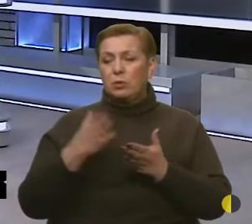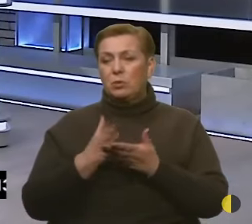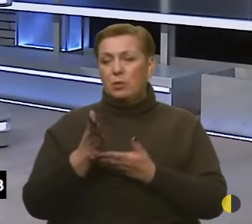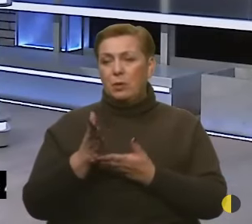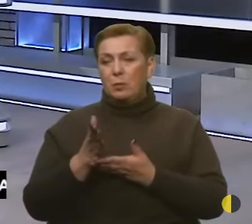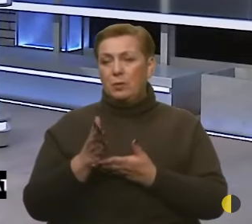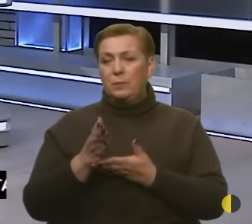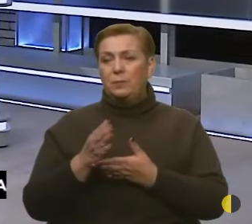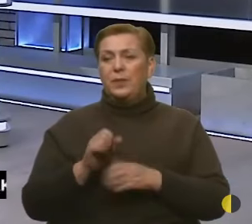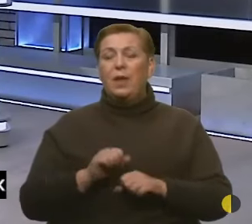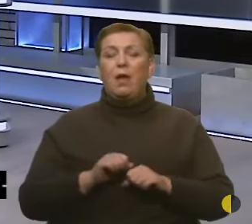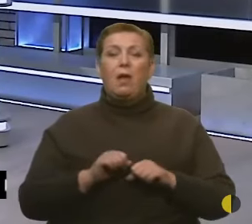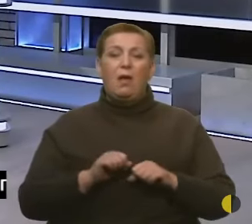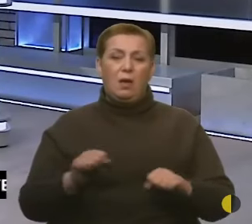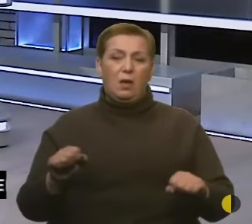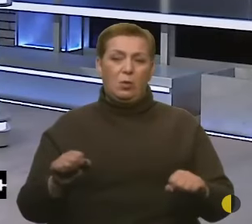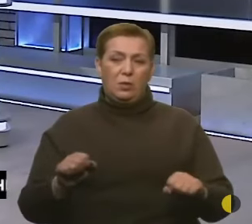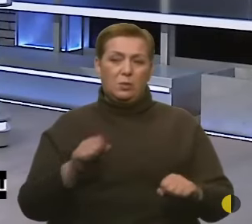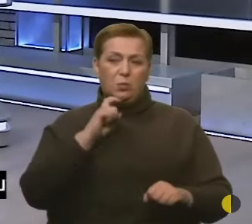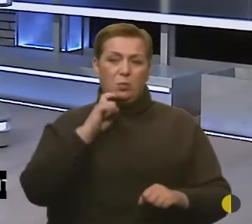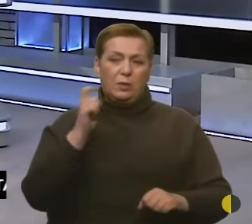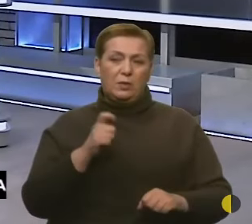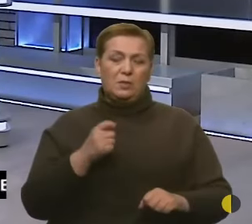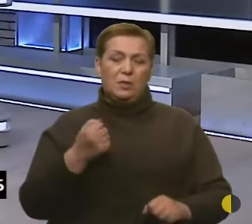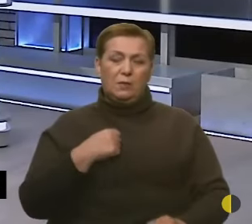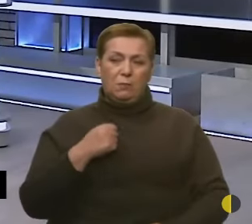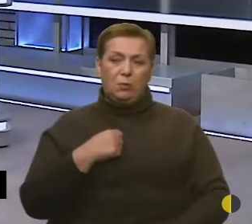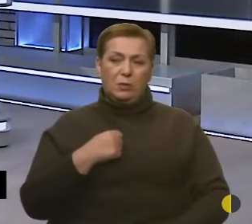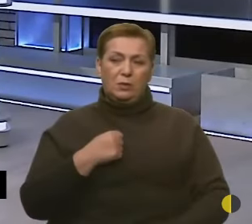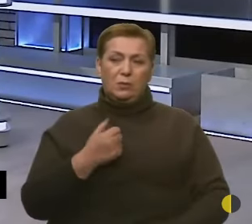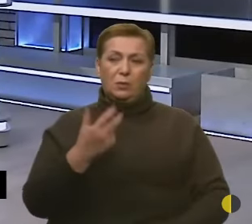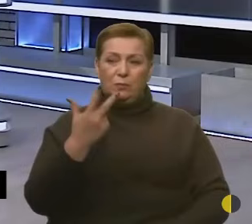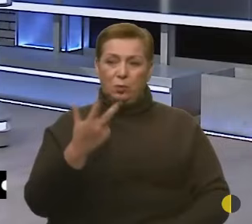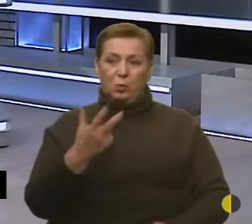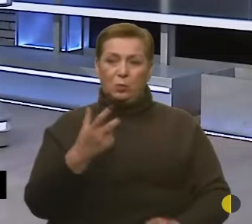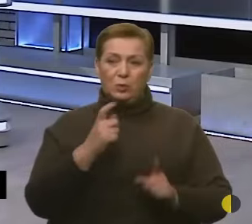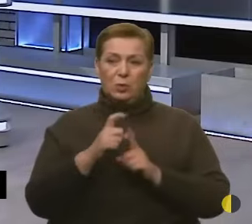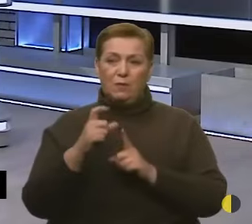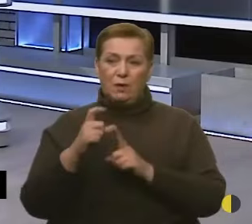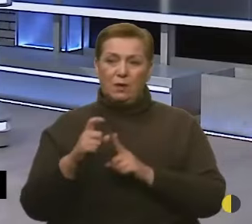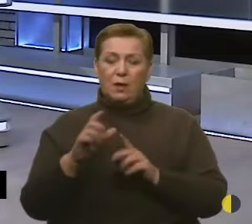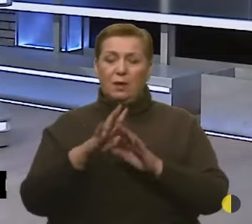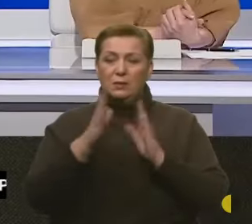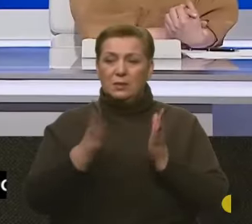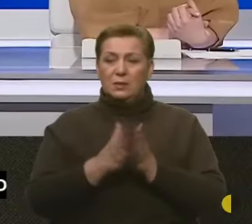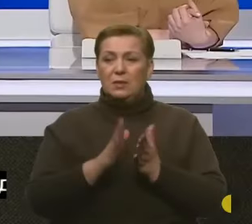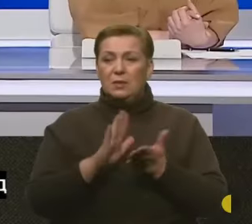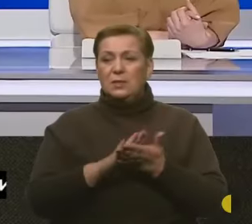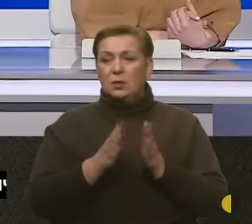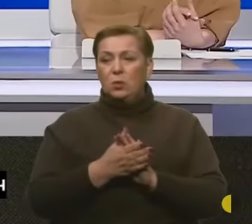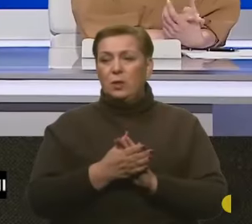Героїзм українських воїнів стоїть, в трьох словах. Але на загал ситуація